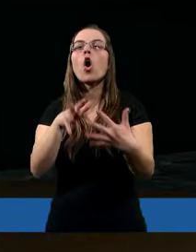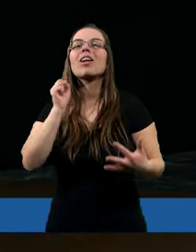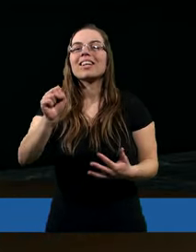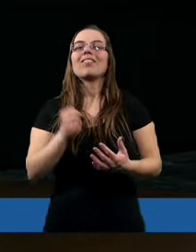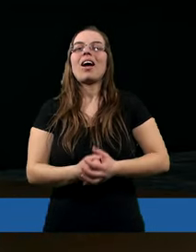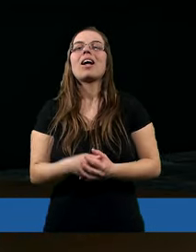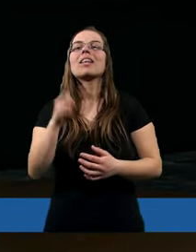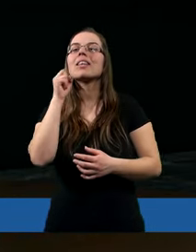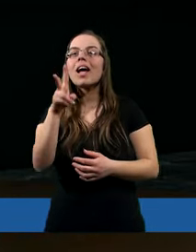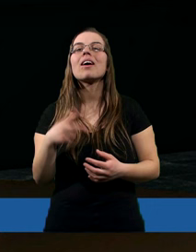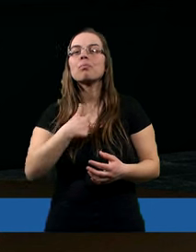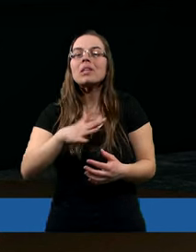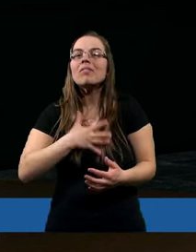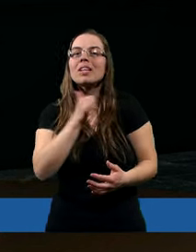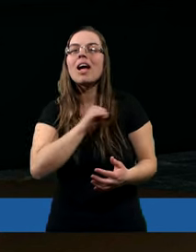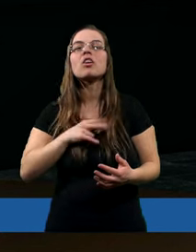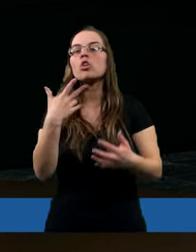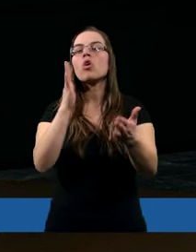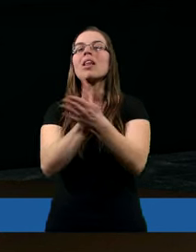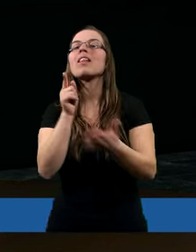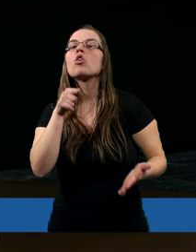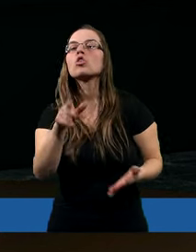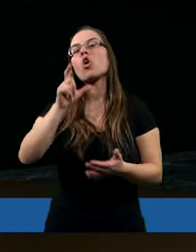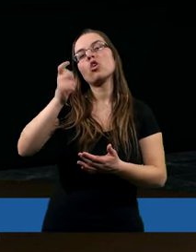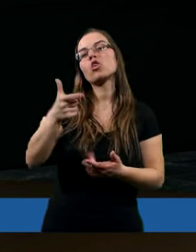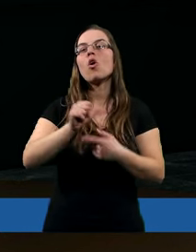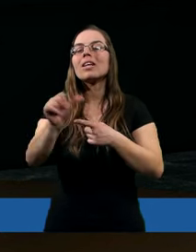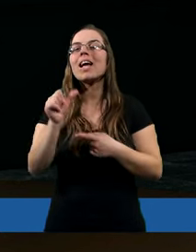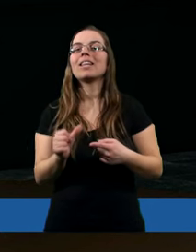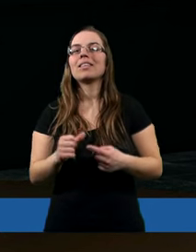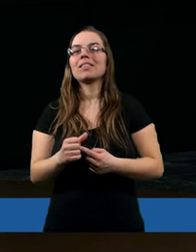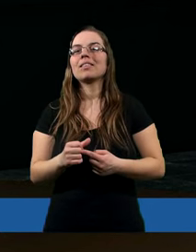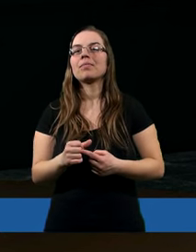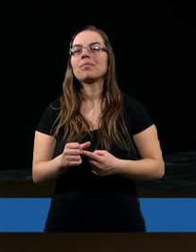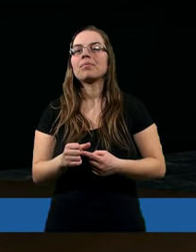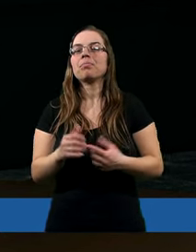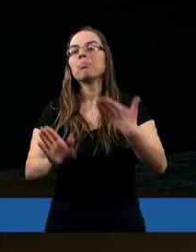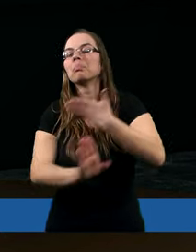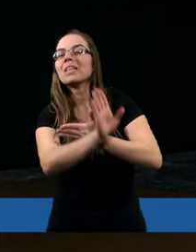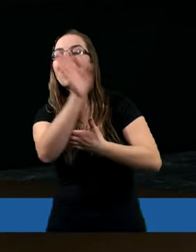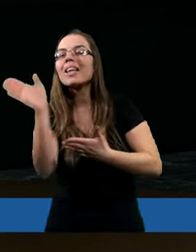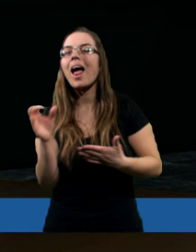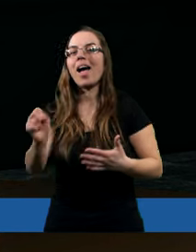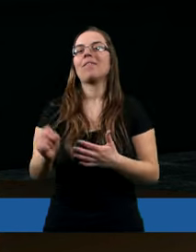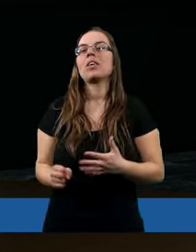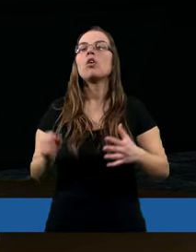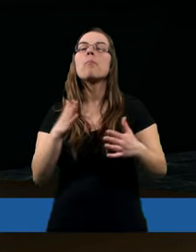Proszę, tak wydaje mi się, to nie tylko to, co przedstawia